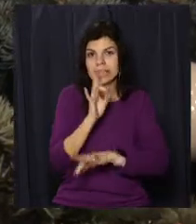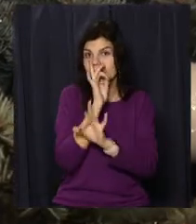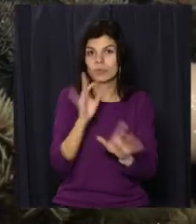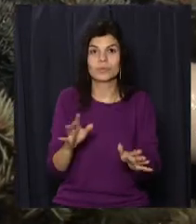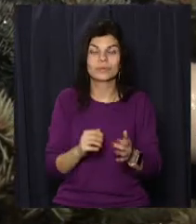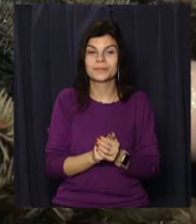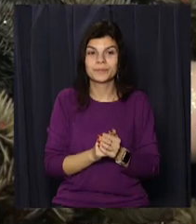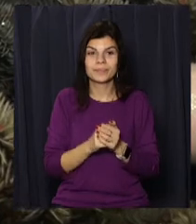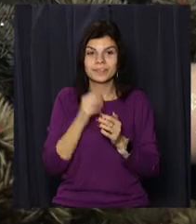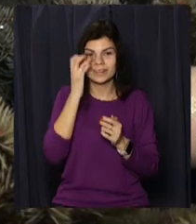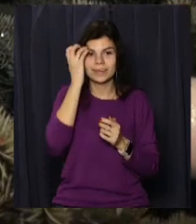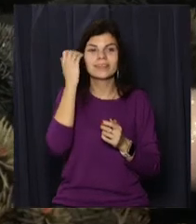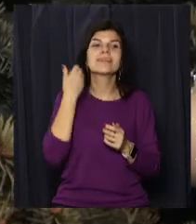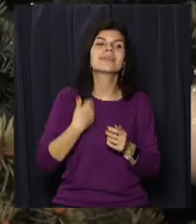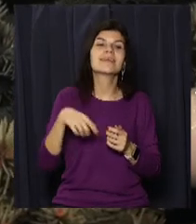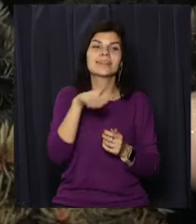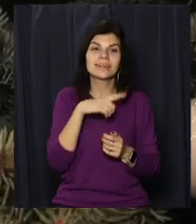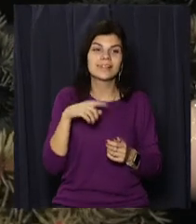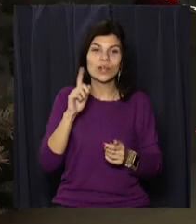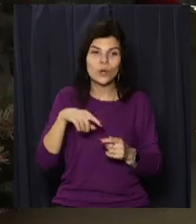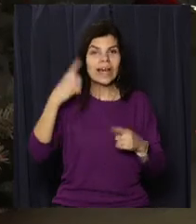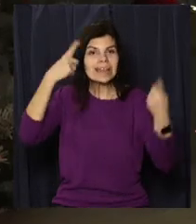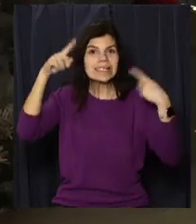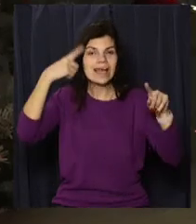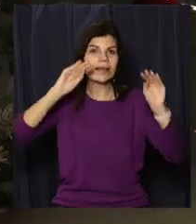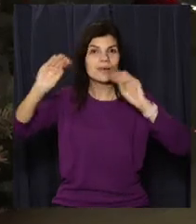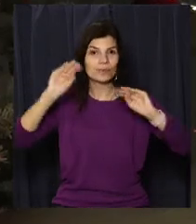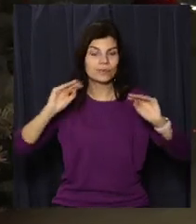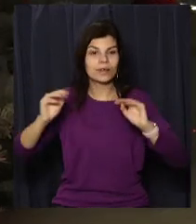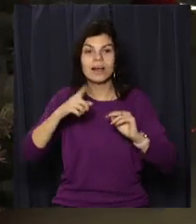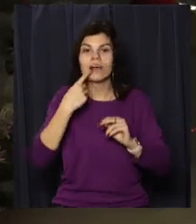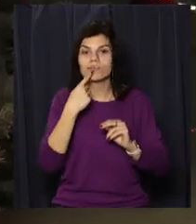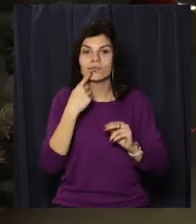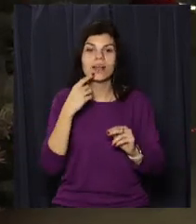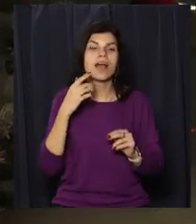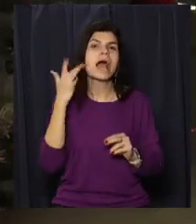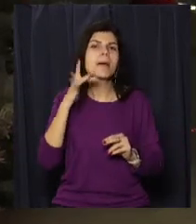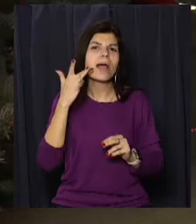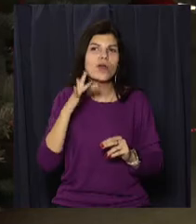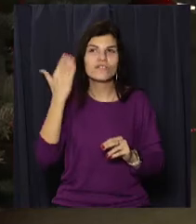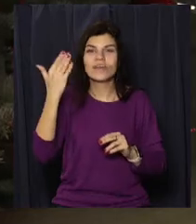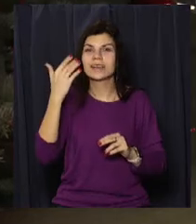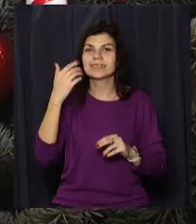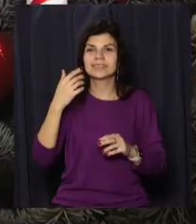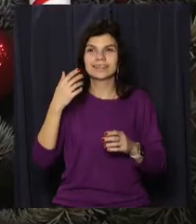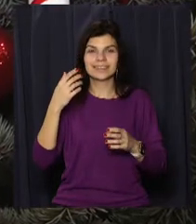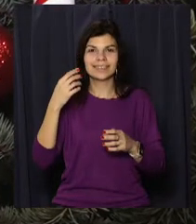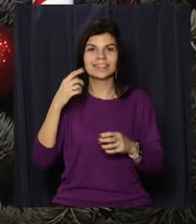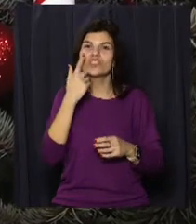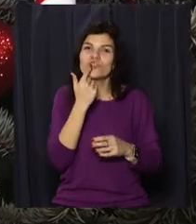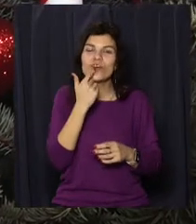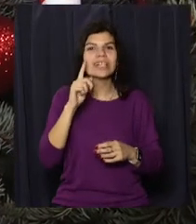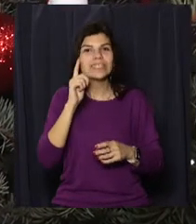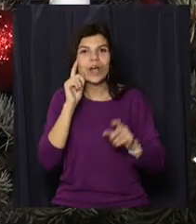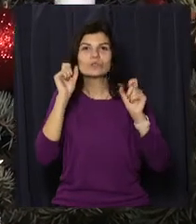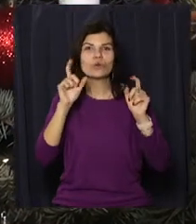нарадуватися екологічним трендам і дизайнери-декоратори. Окрім класичного американського Різдва у червоних, зелених та золотих